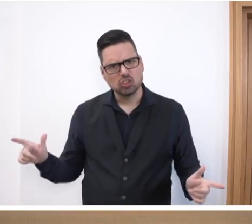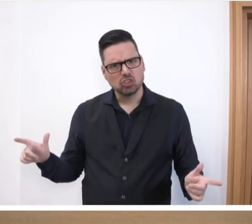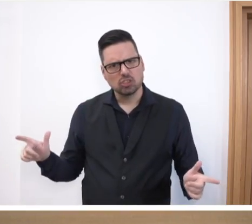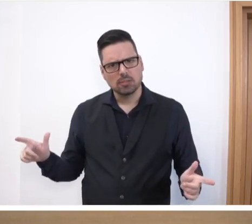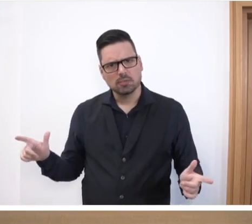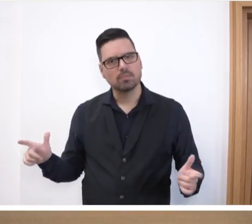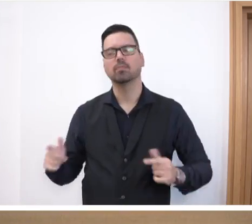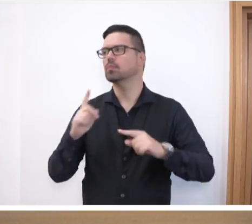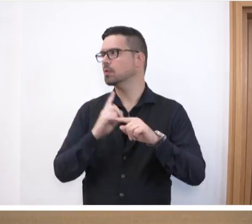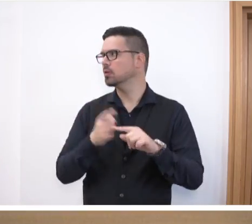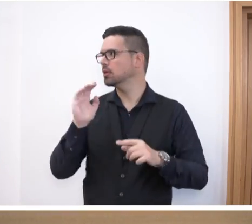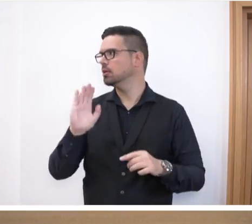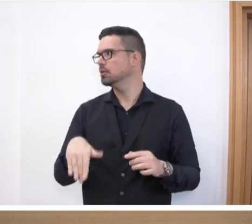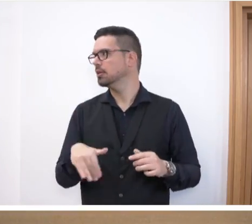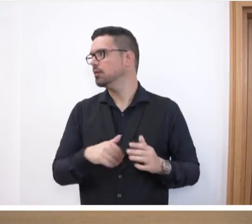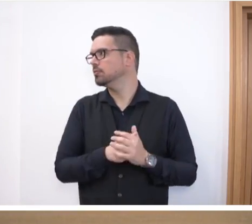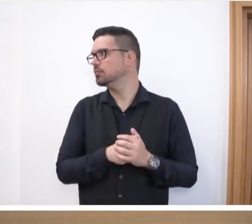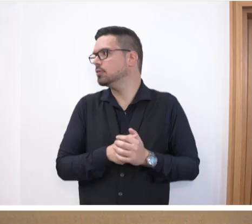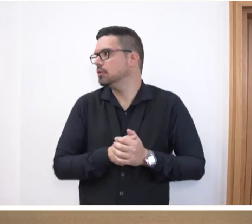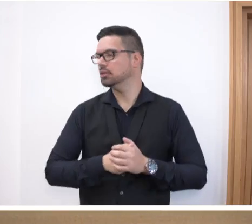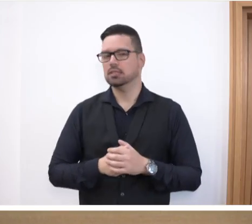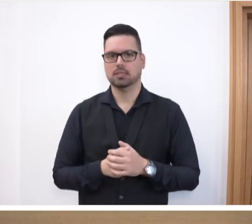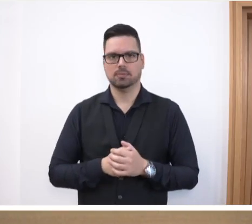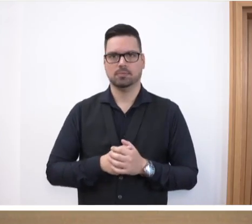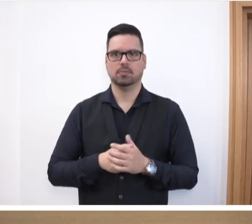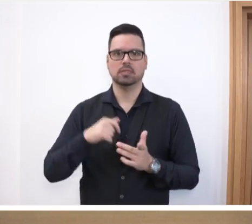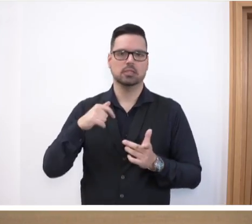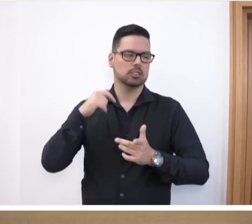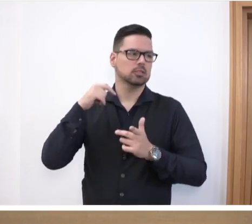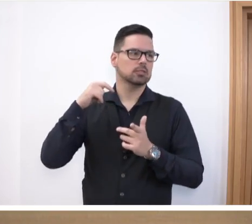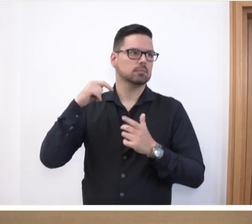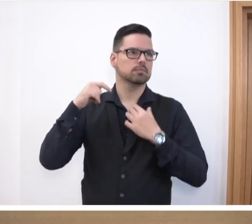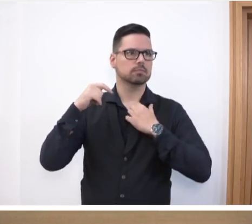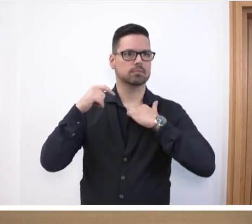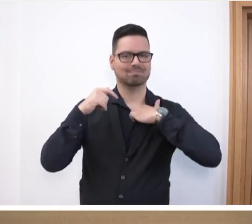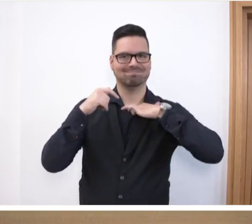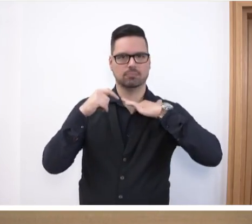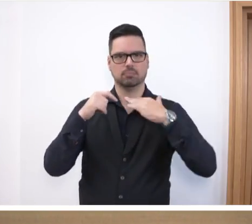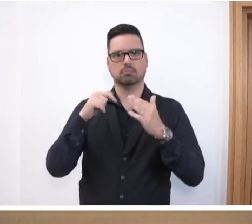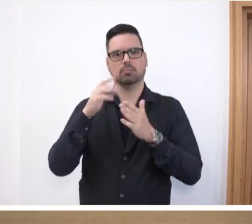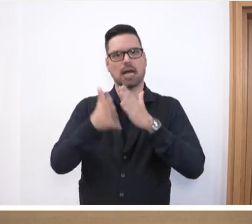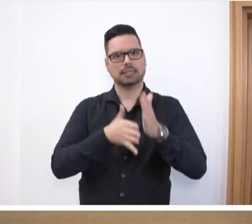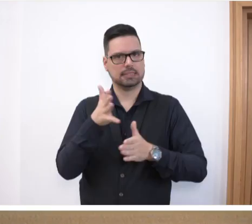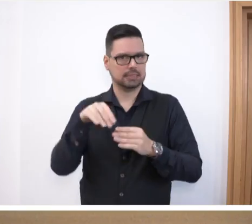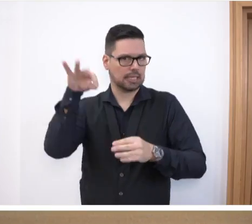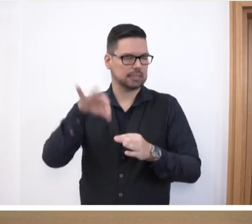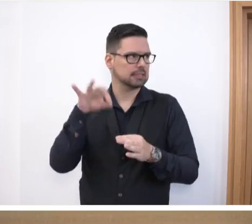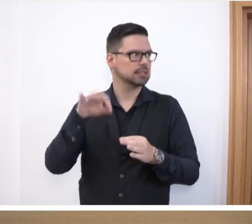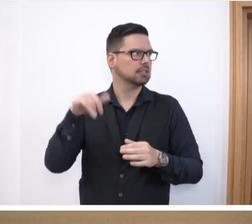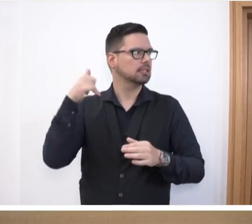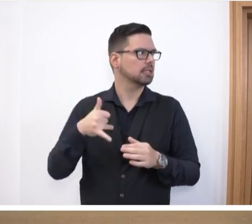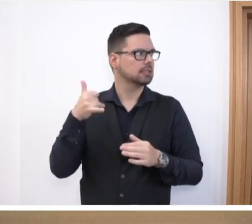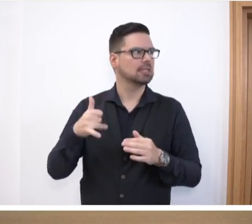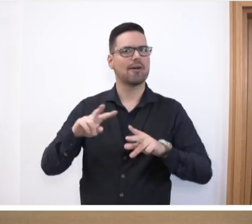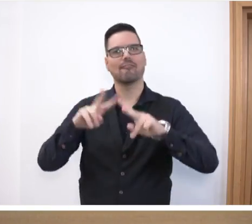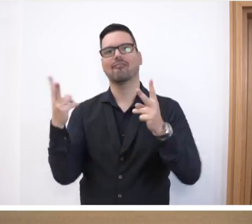und ich darf durchaus auch den Ansatz, den Sie gemacht haben, zu sagen, das kann ja jetzt von